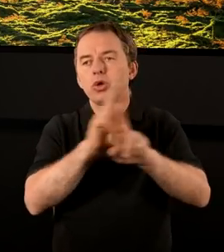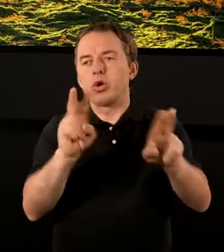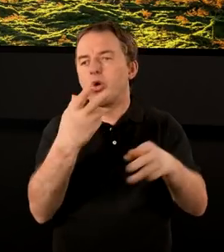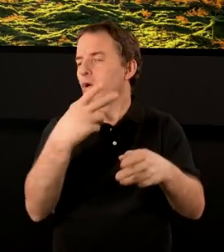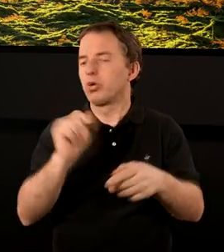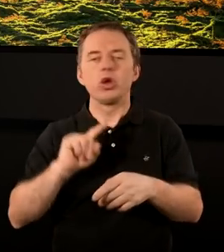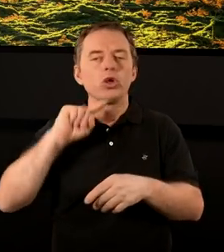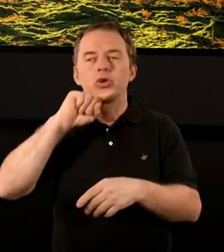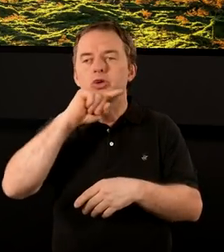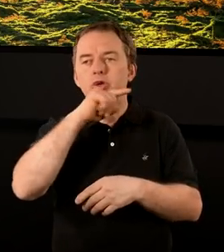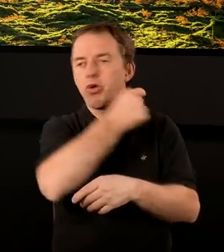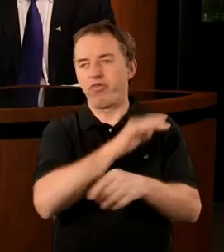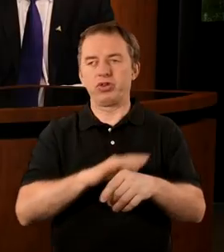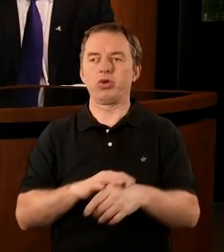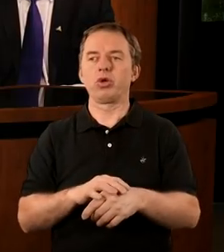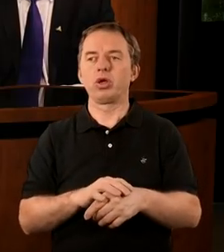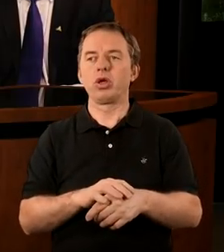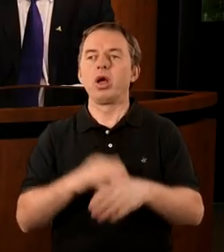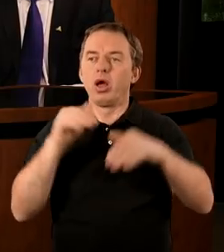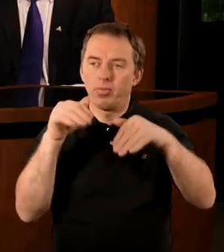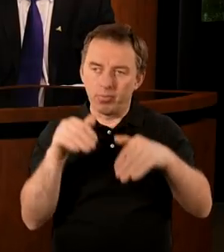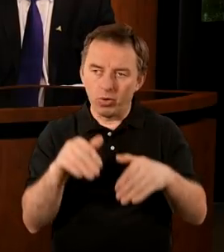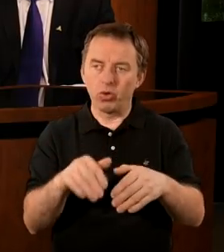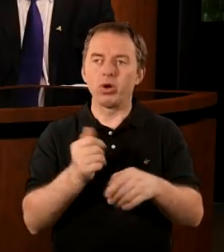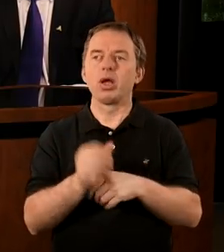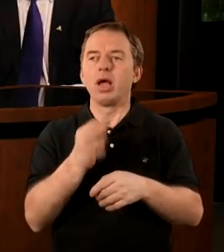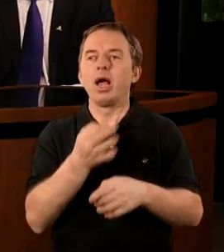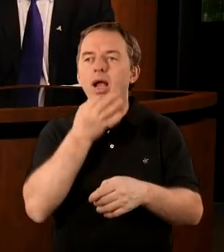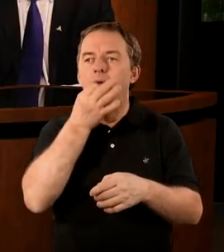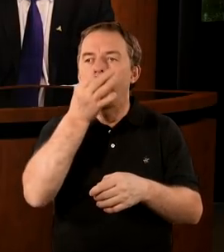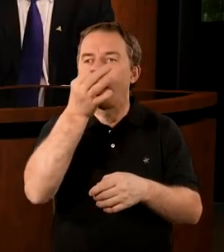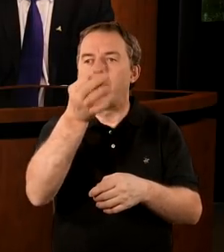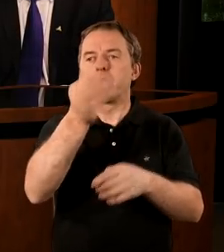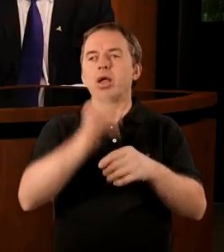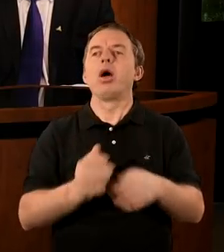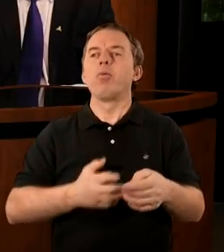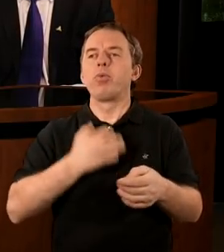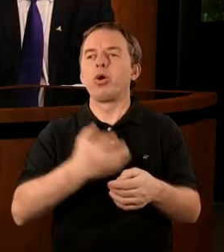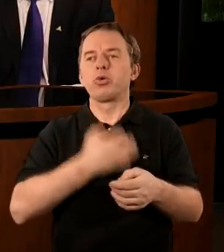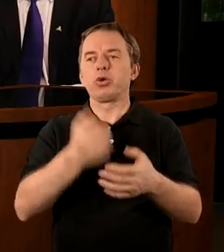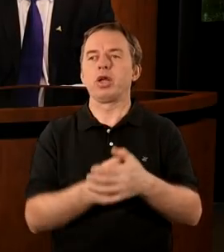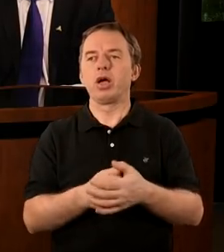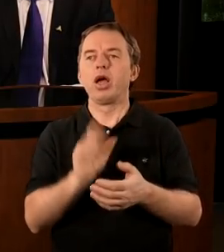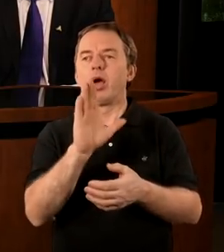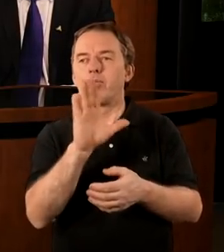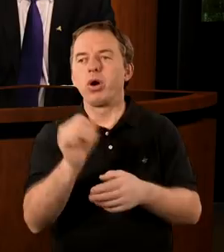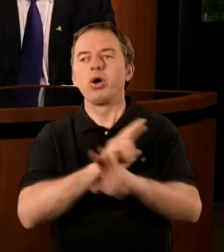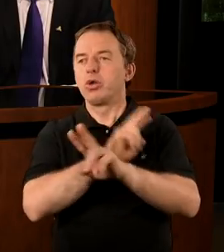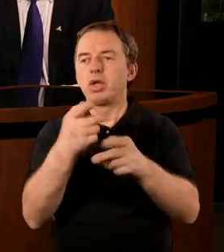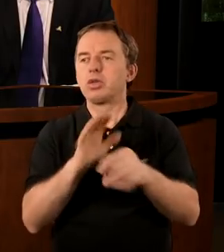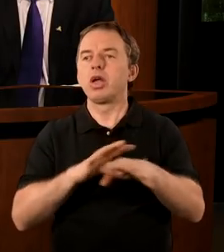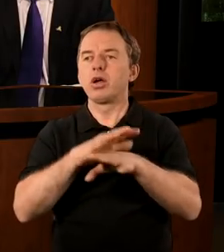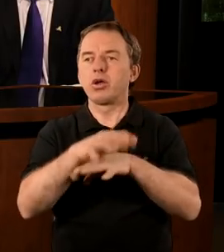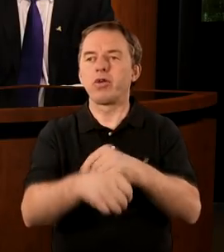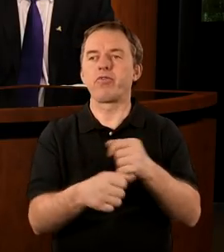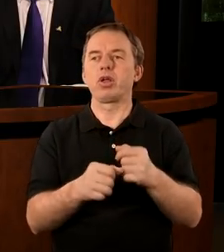nie skrzywdził. Nawet mógł mieć znacznie lepsze samopoczucie, bo nie tylko